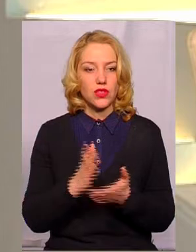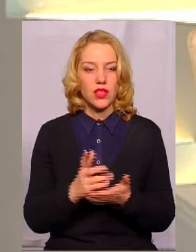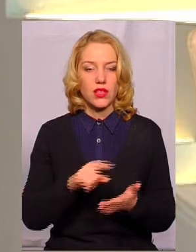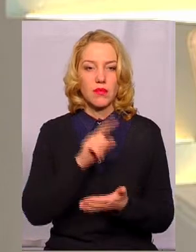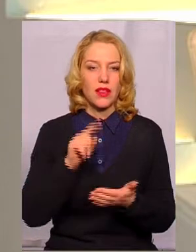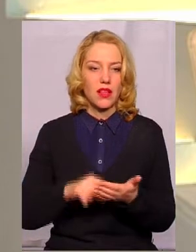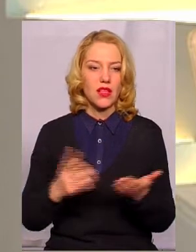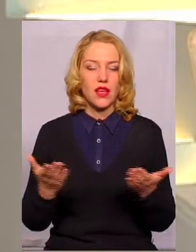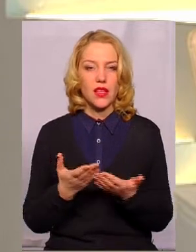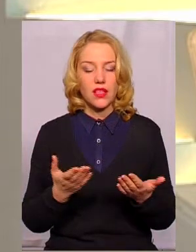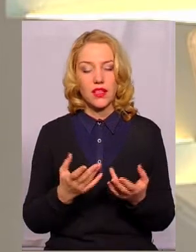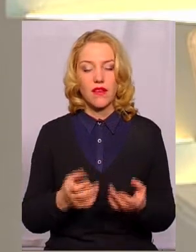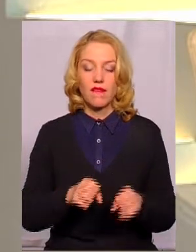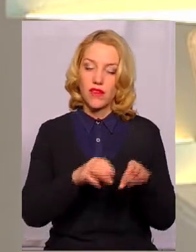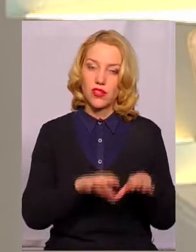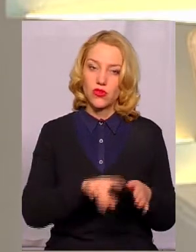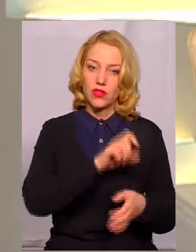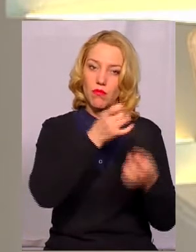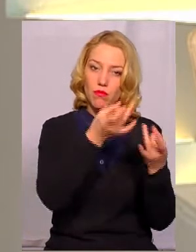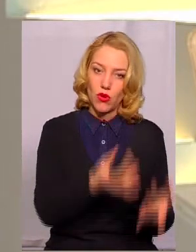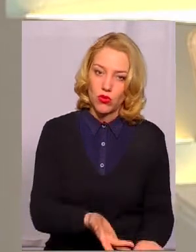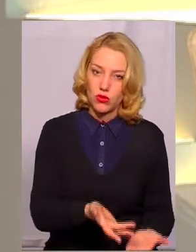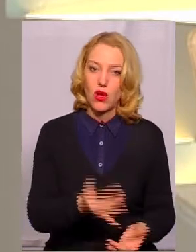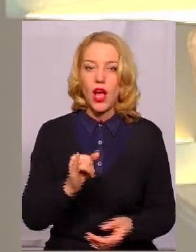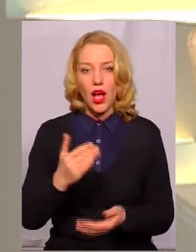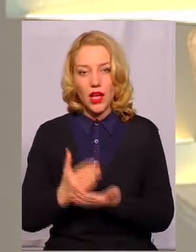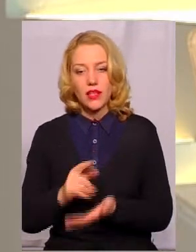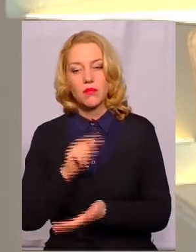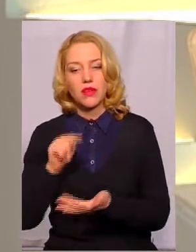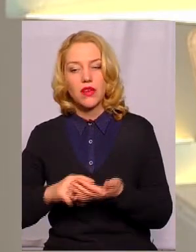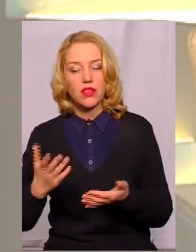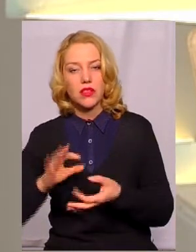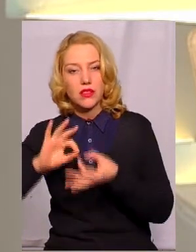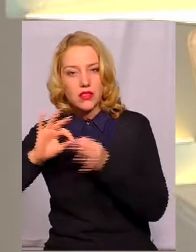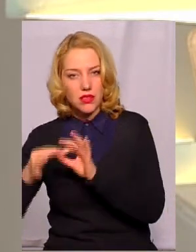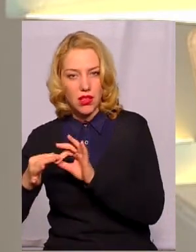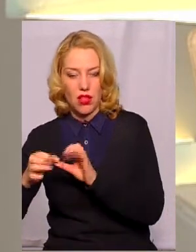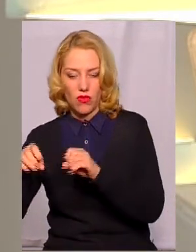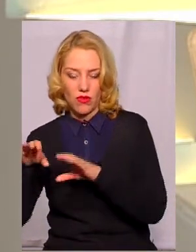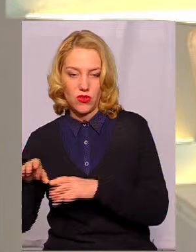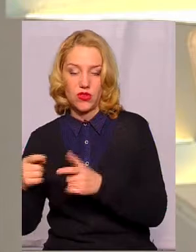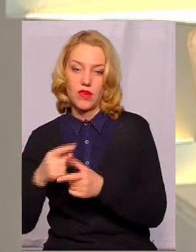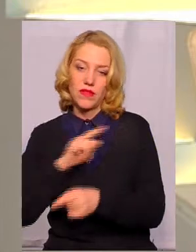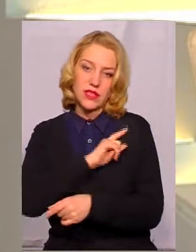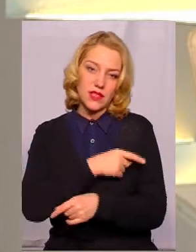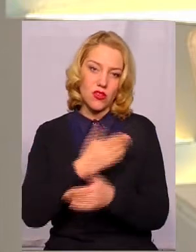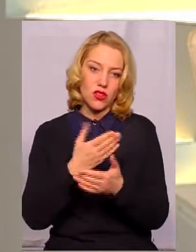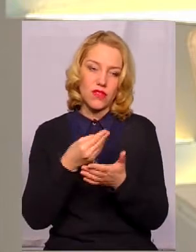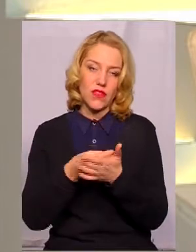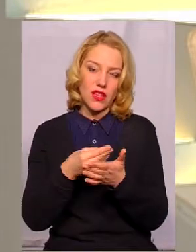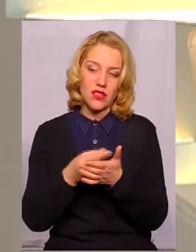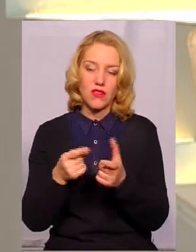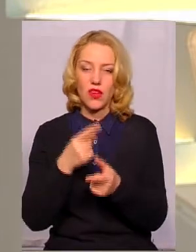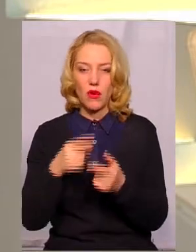які вирішуються простіше, є питання, які вирішуються складніше. В силу різних причин, чи то фінансових, чи якихось